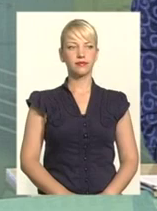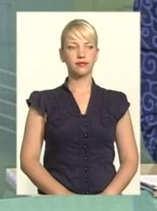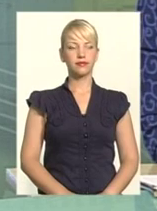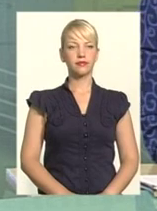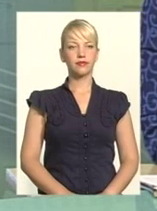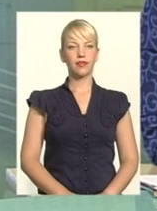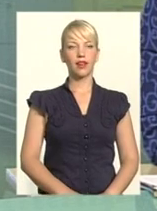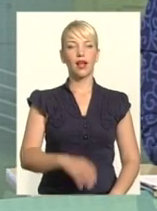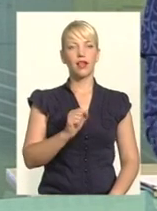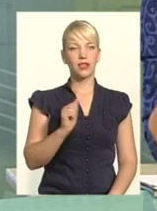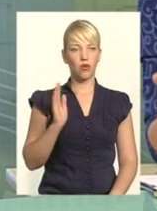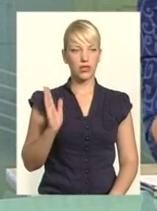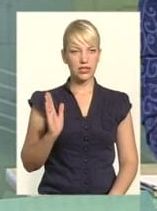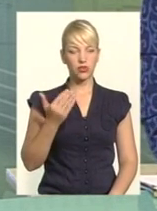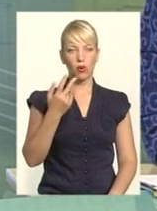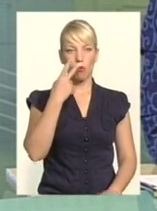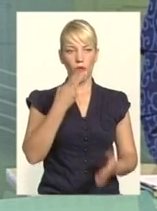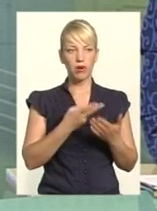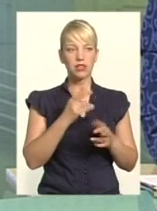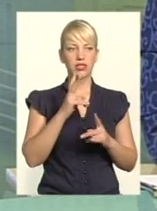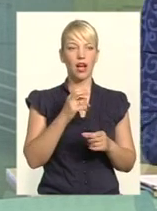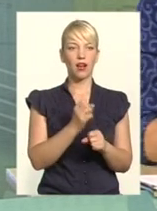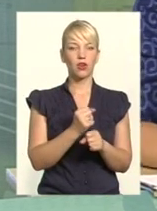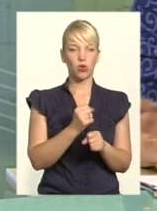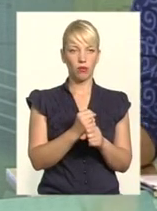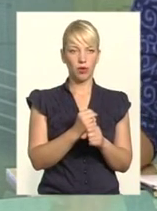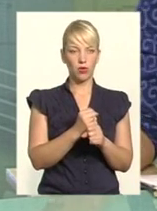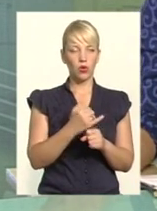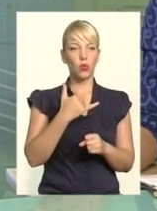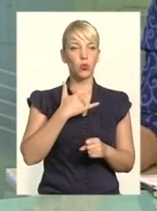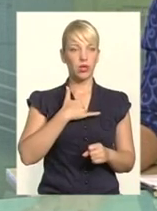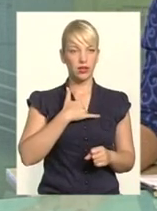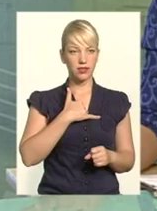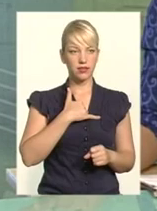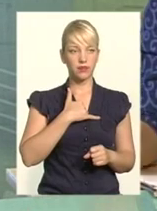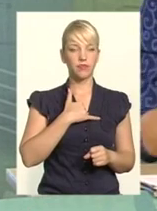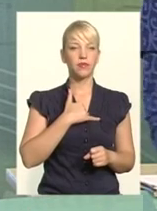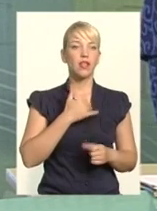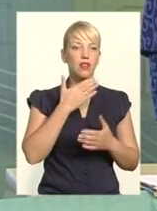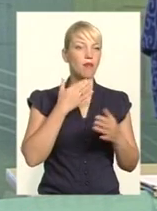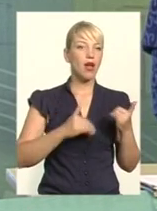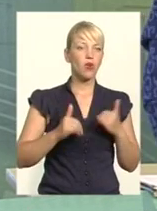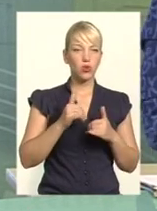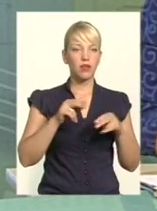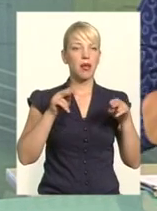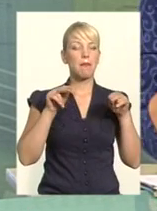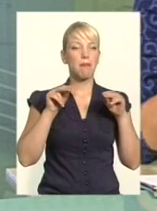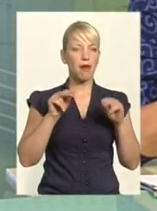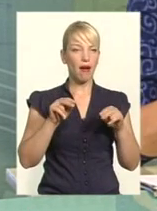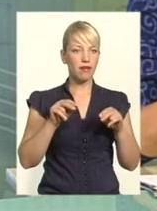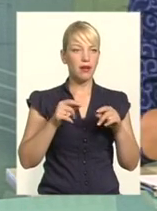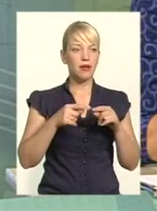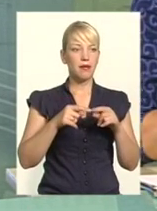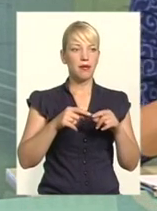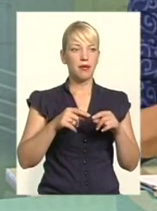Отже, Андрія Васильовичу, побачили, як робимо. В нас, ніде, правда, діти, нас є одні дороги, які на цих самих